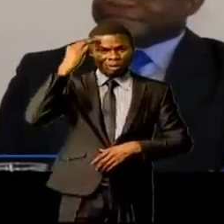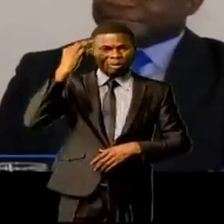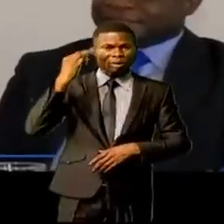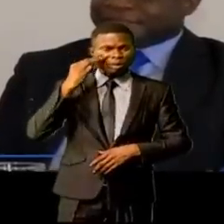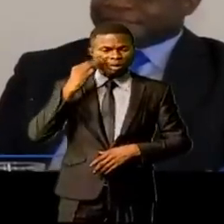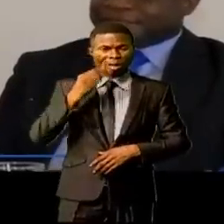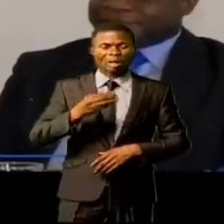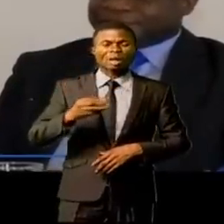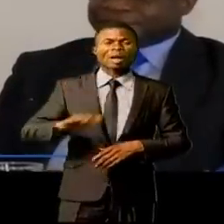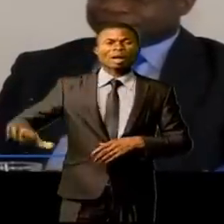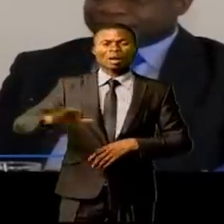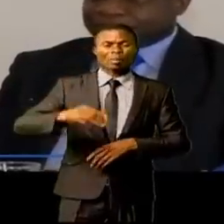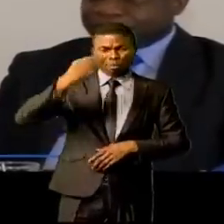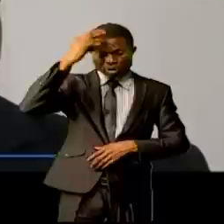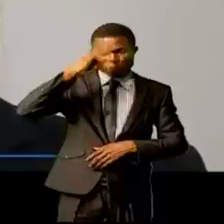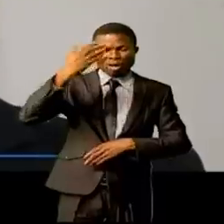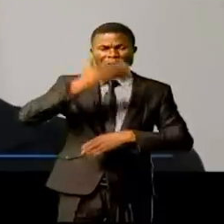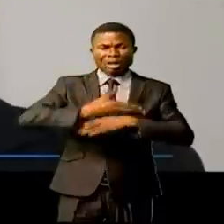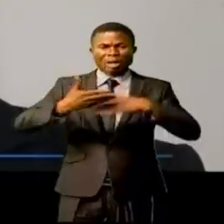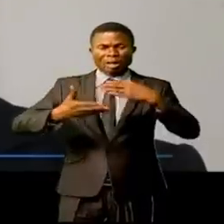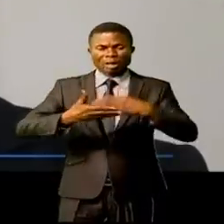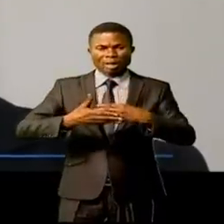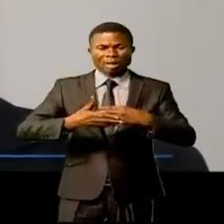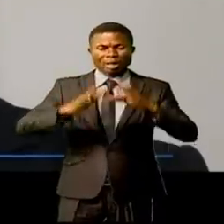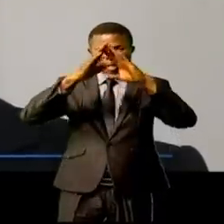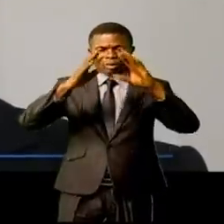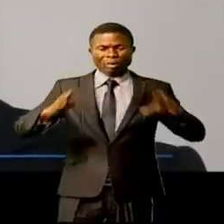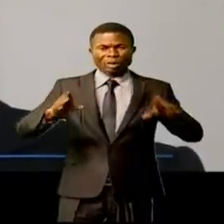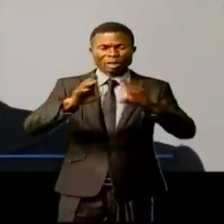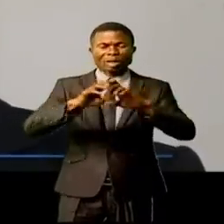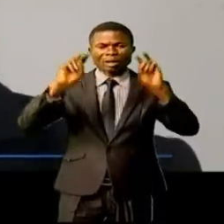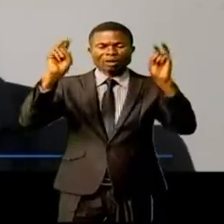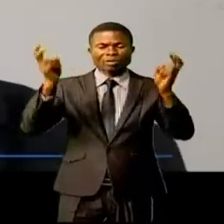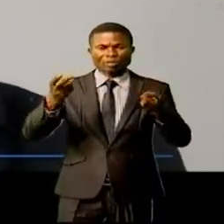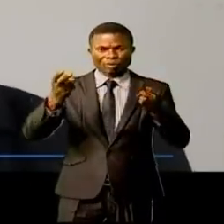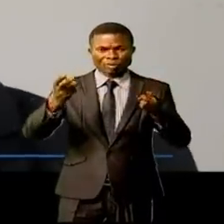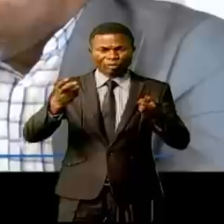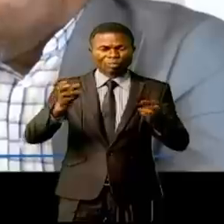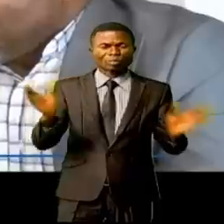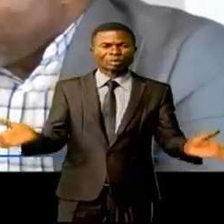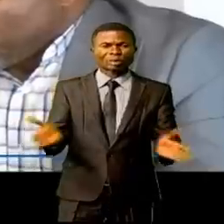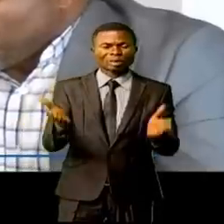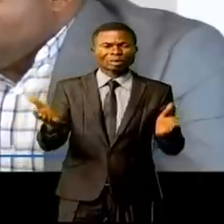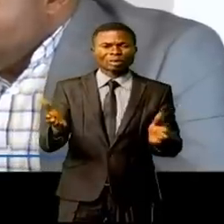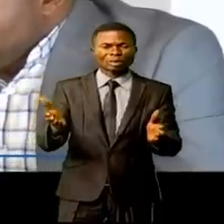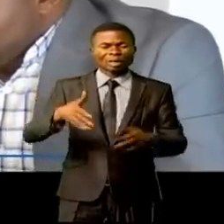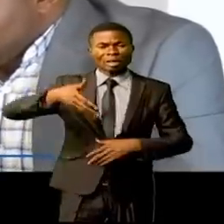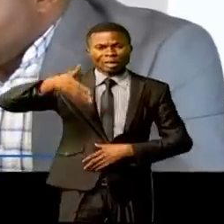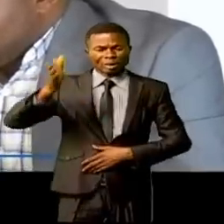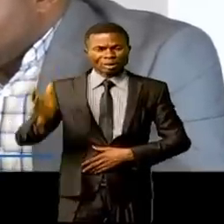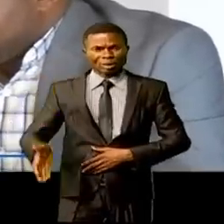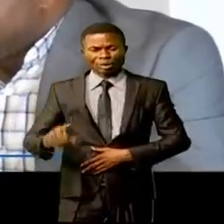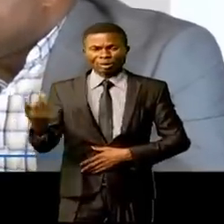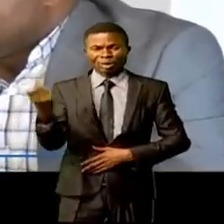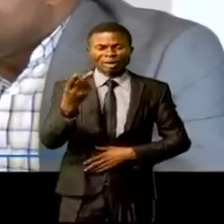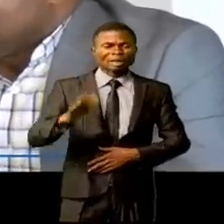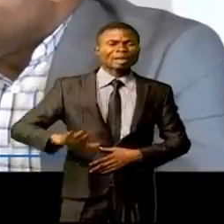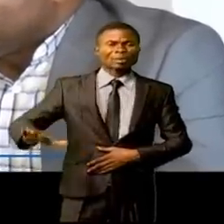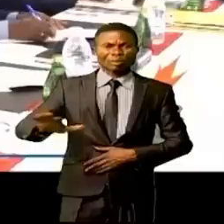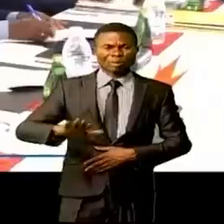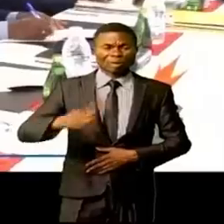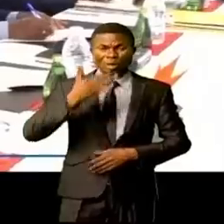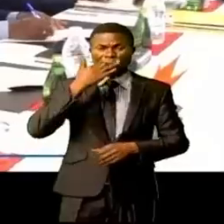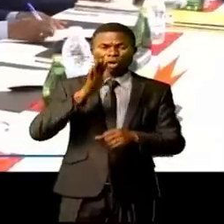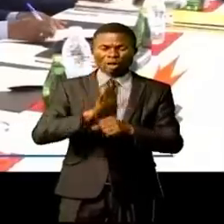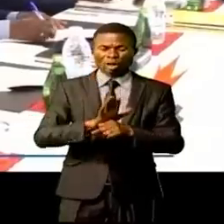ivoiriens de la construction du logement et urbanisme à encourager les experts de ces deux pays et promet